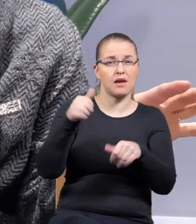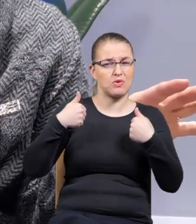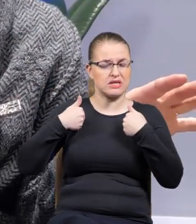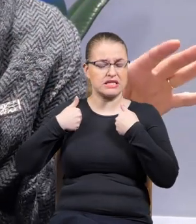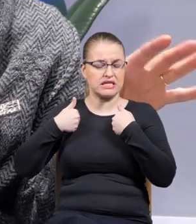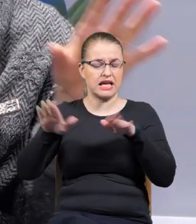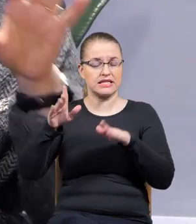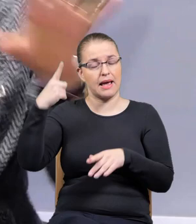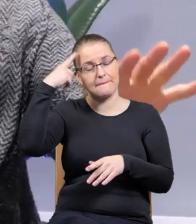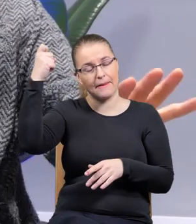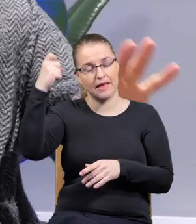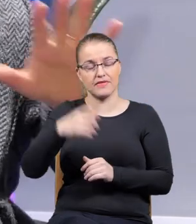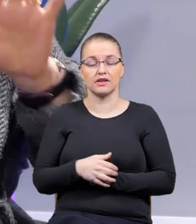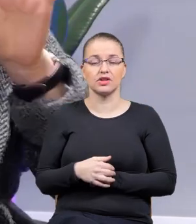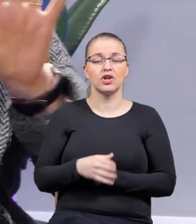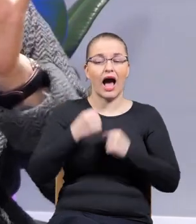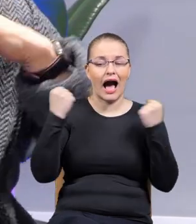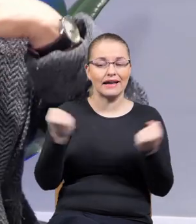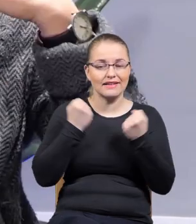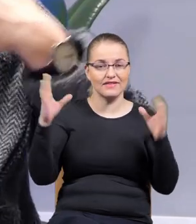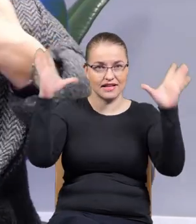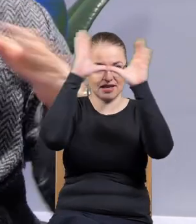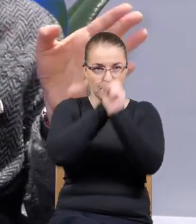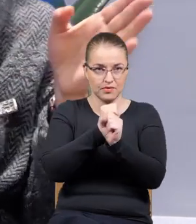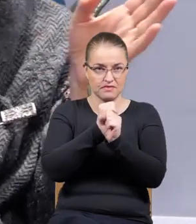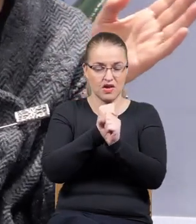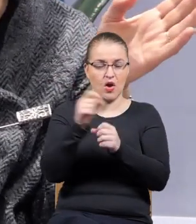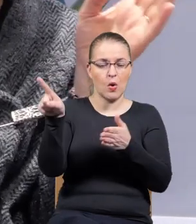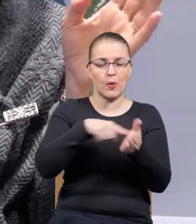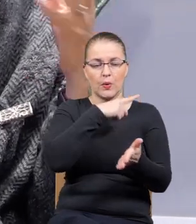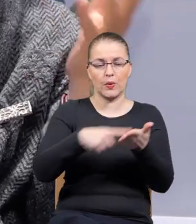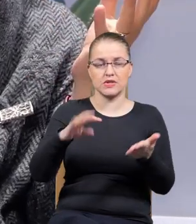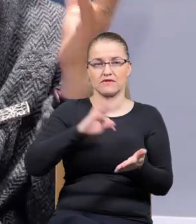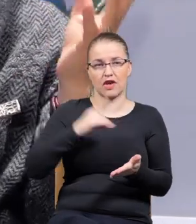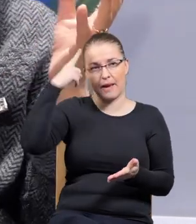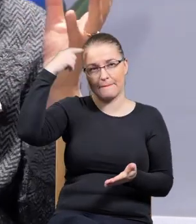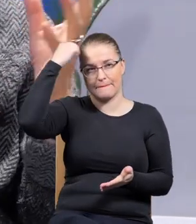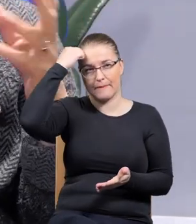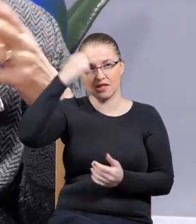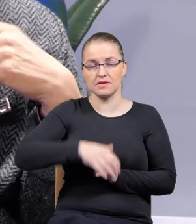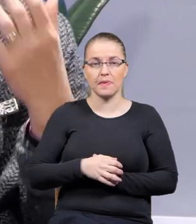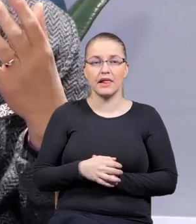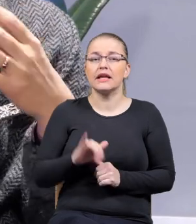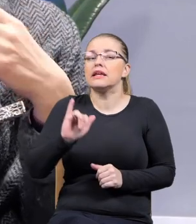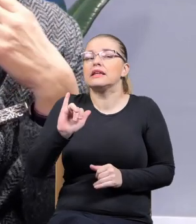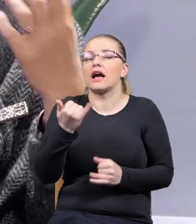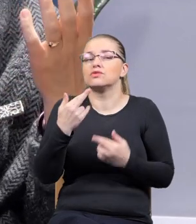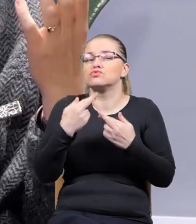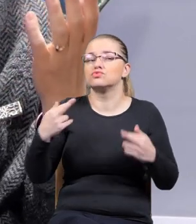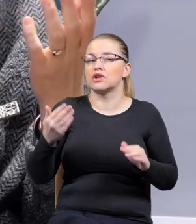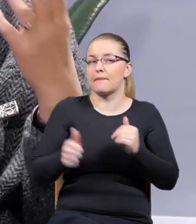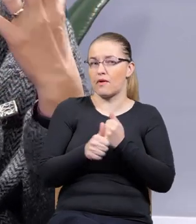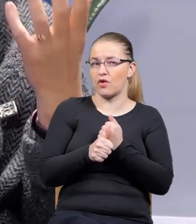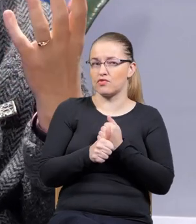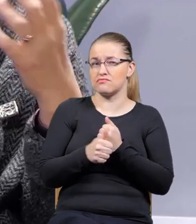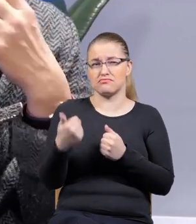wyparliśmy. To jest jakby aktywne zapominanie, czyli jakby usunęliśmy z naszej pamięci z jakichś względów, dlatego, że ona była zbyt